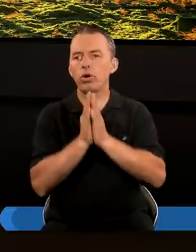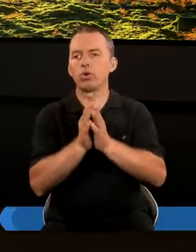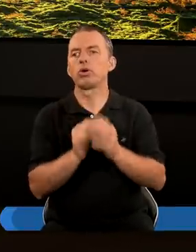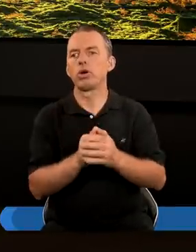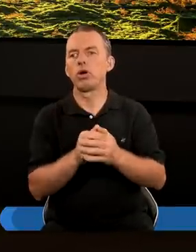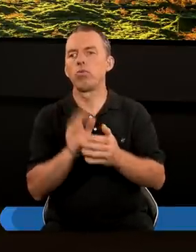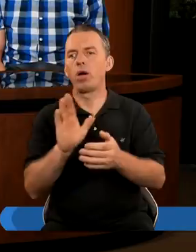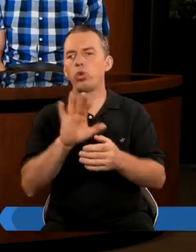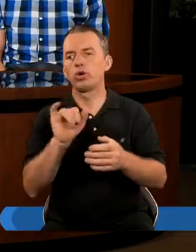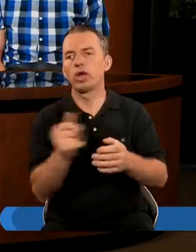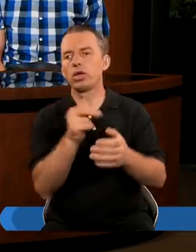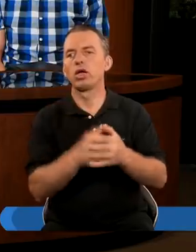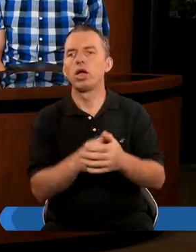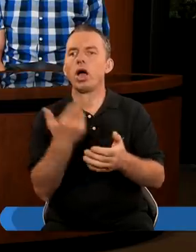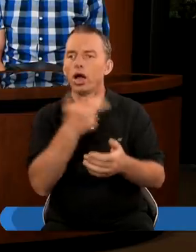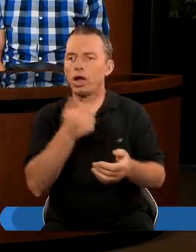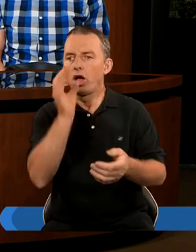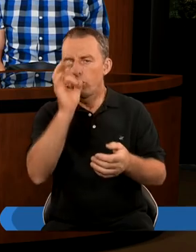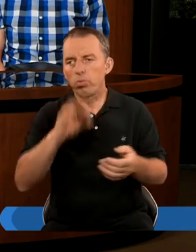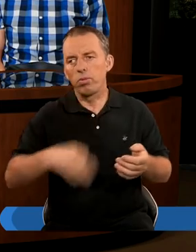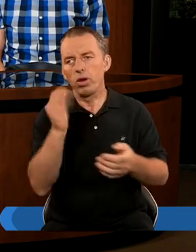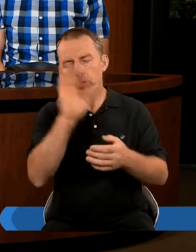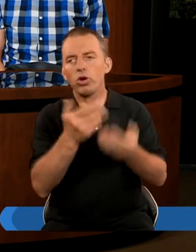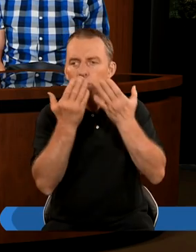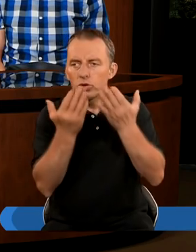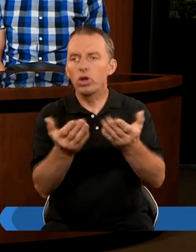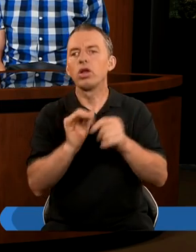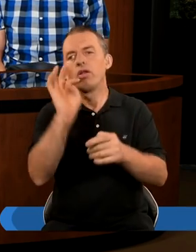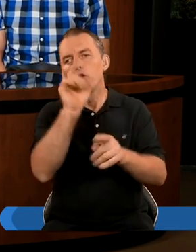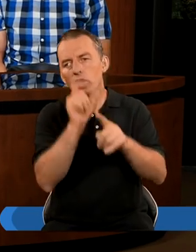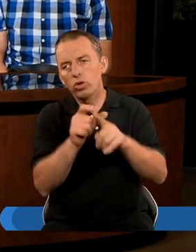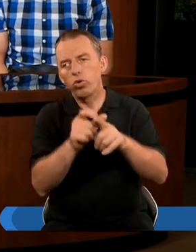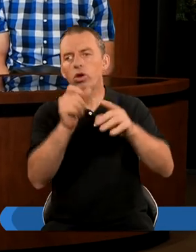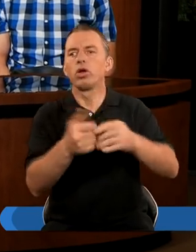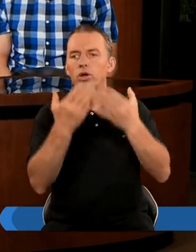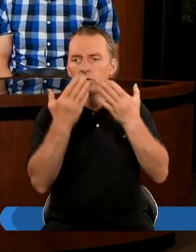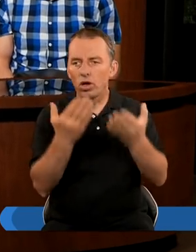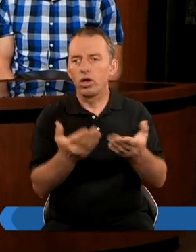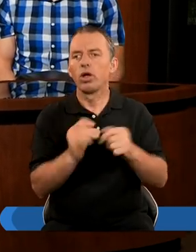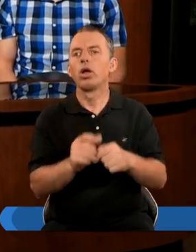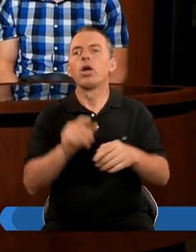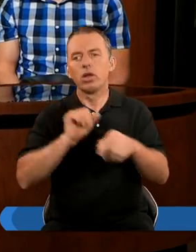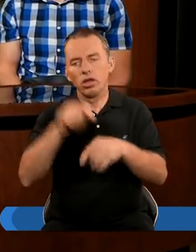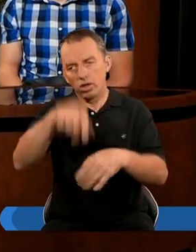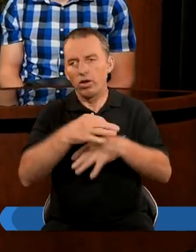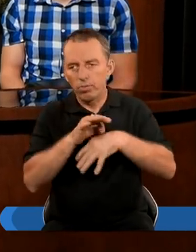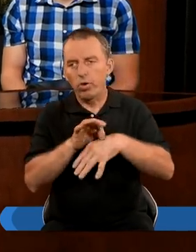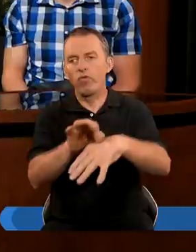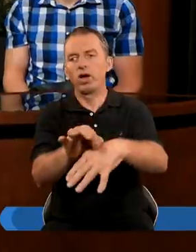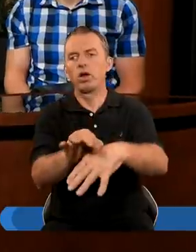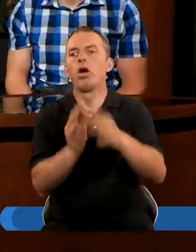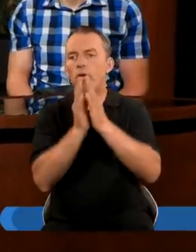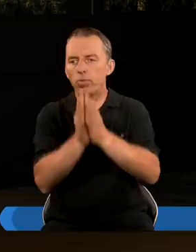Poproszę, Błażej. Nasz dobry Panie i Boże, dziękujemy Tobie za Twoje słowo i dziękujemy Tobie, że chcesz nas przez nie